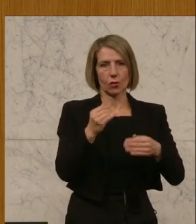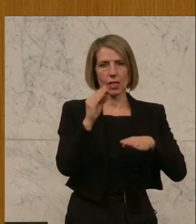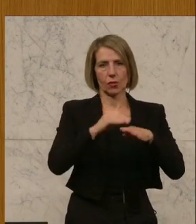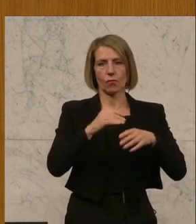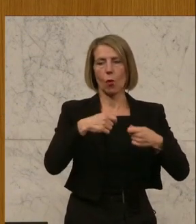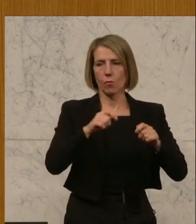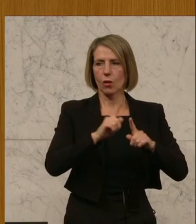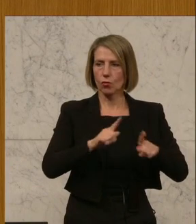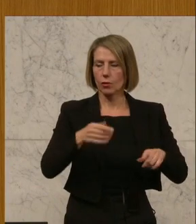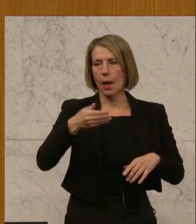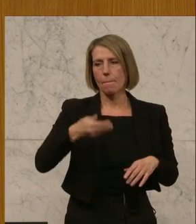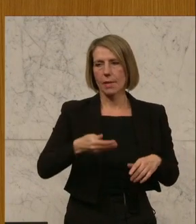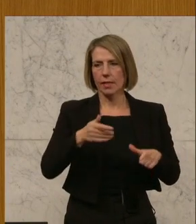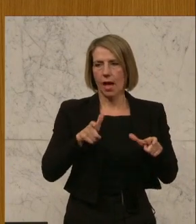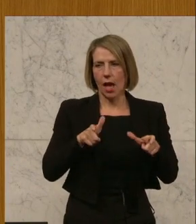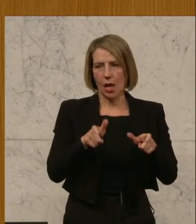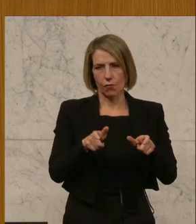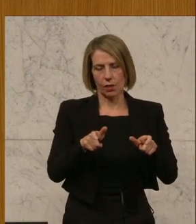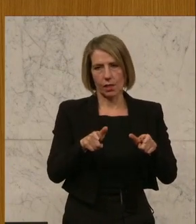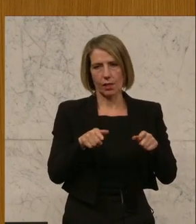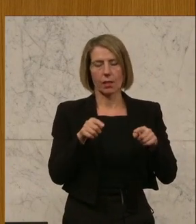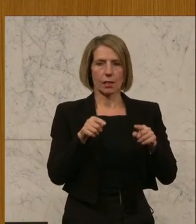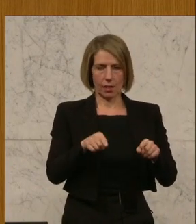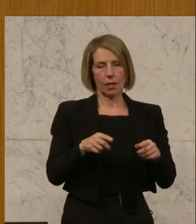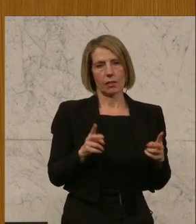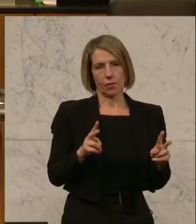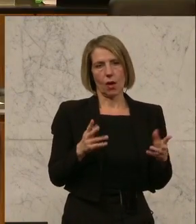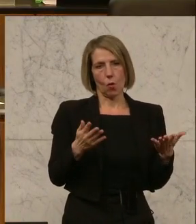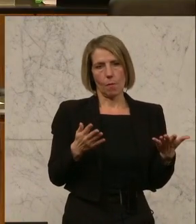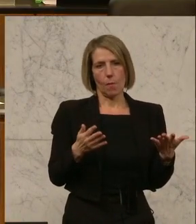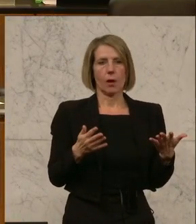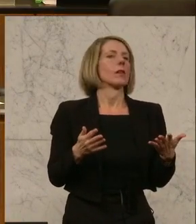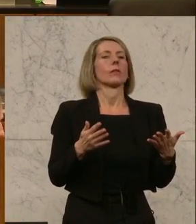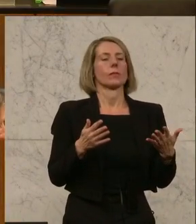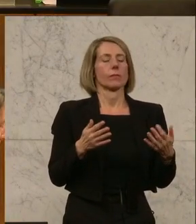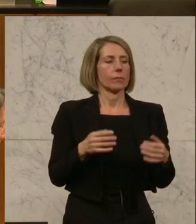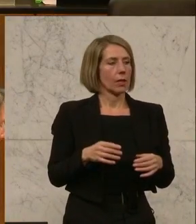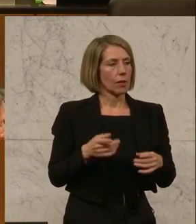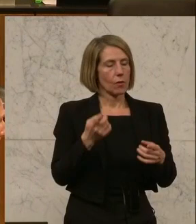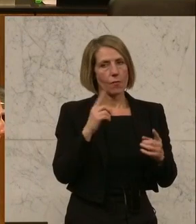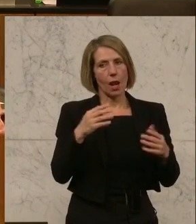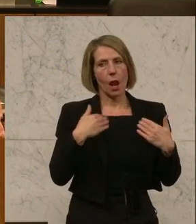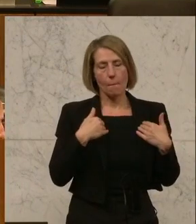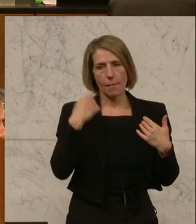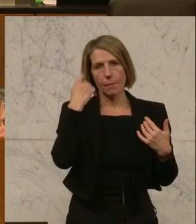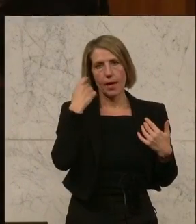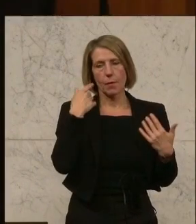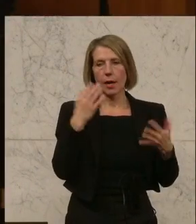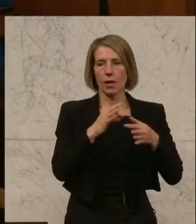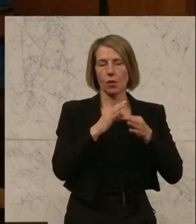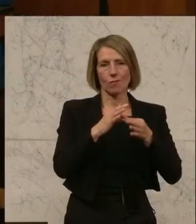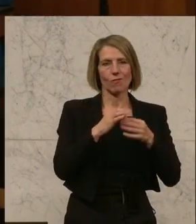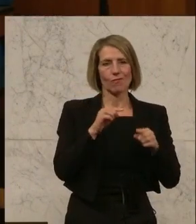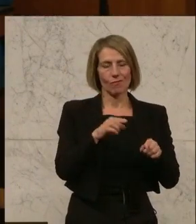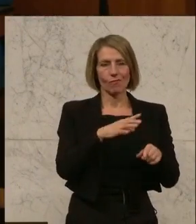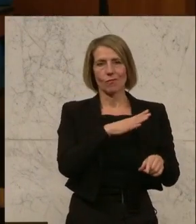einfrierender Mitten. Weil es meiner Meinung nach dort Gefahr